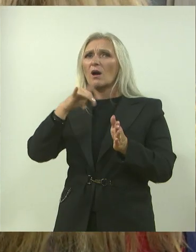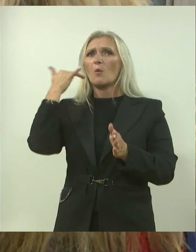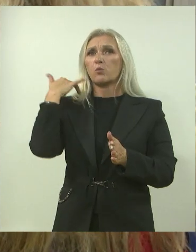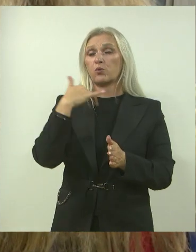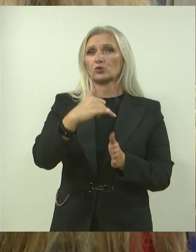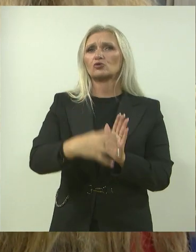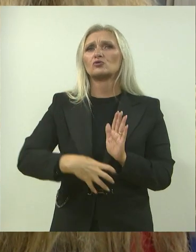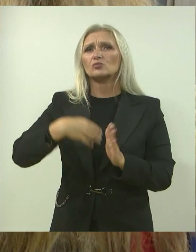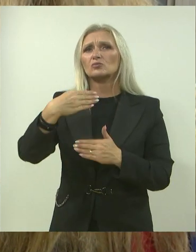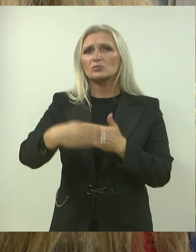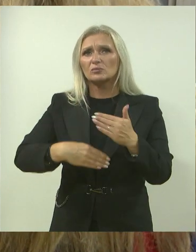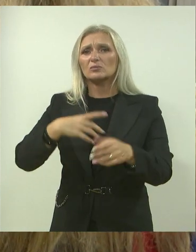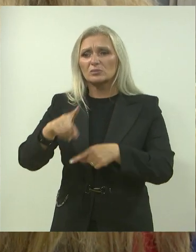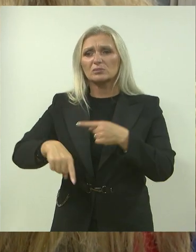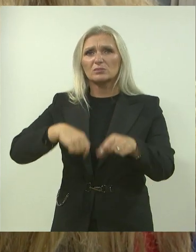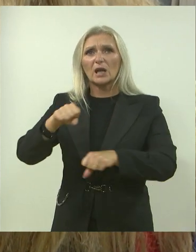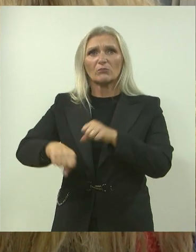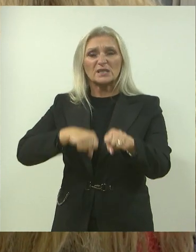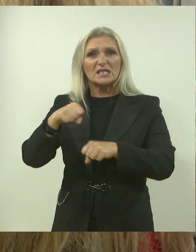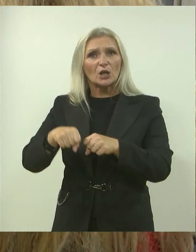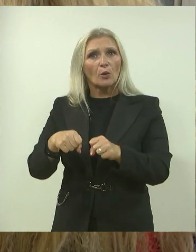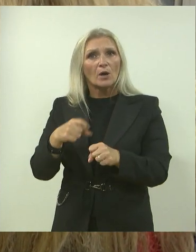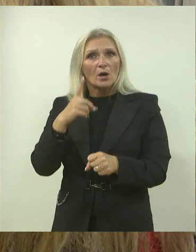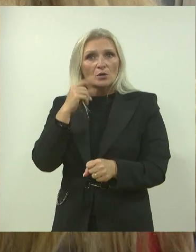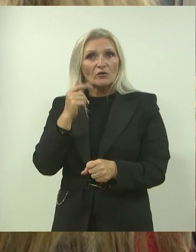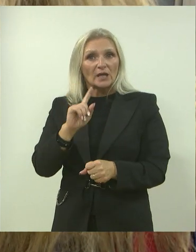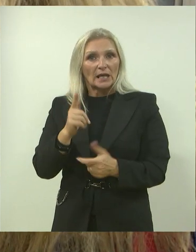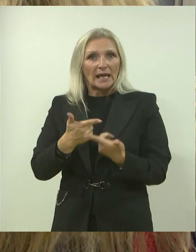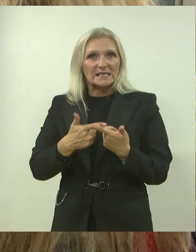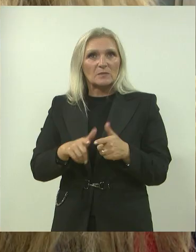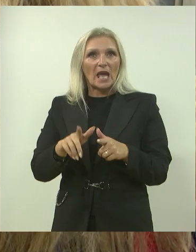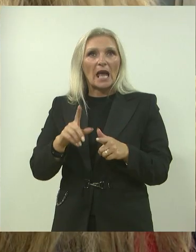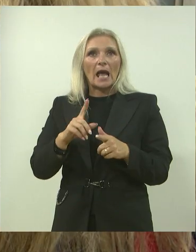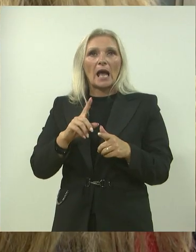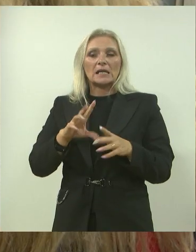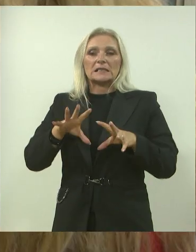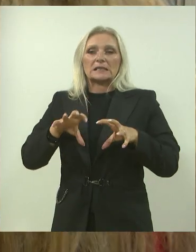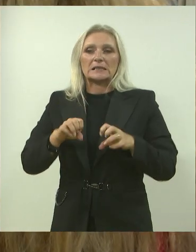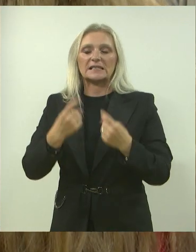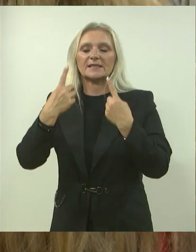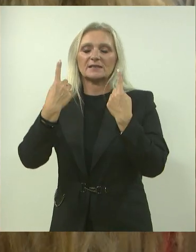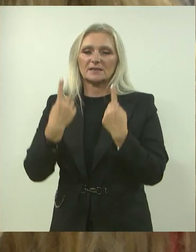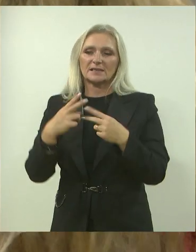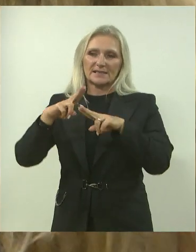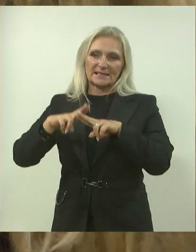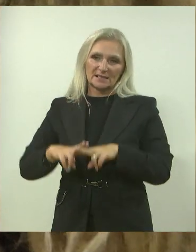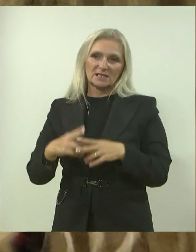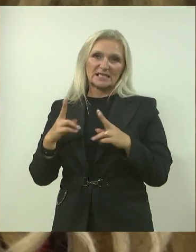kontinuitetu na dva kotača, onda zapravo čovjek niti ne smije naglo stati. Da, dolazi do,